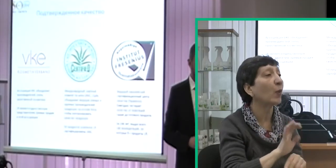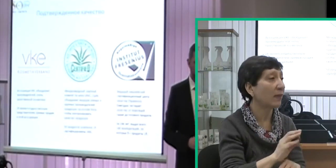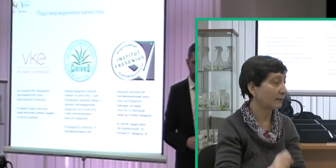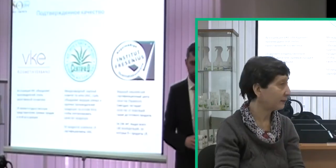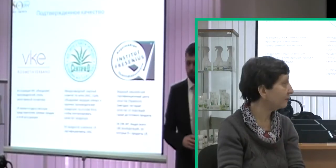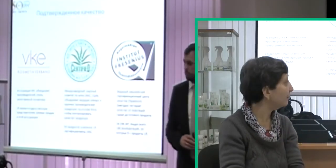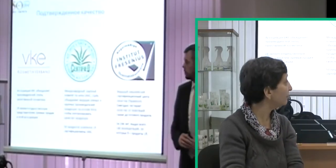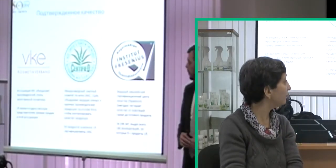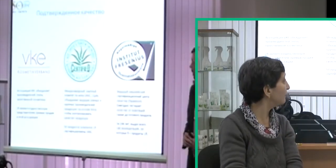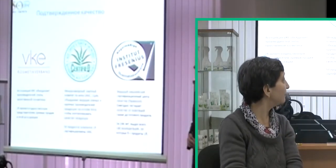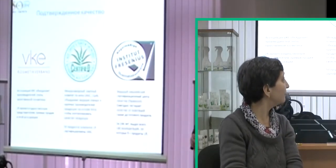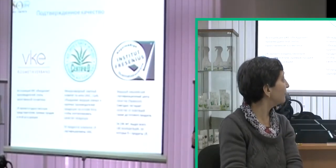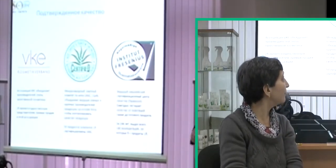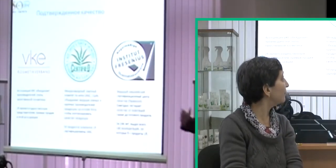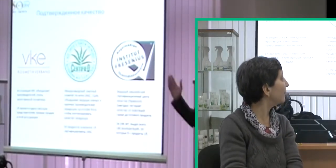продукта.